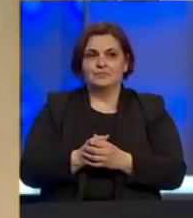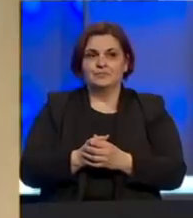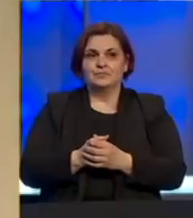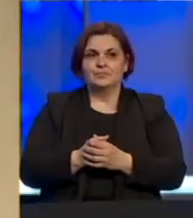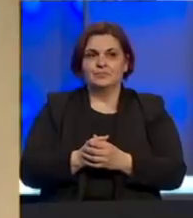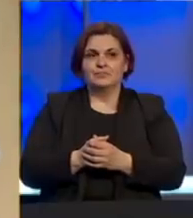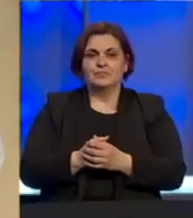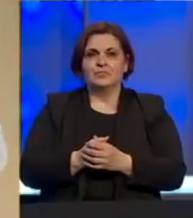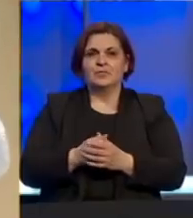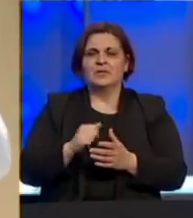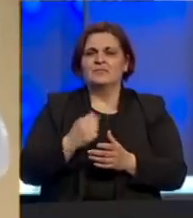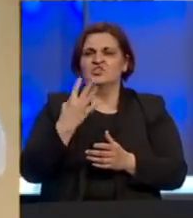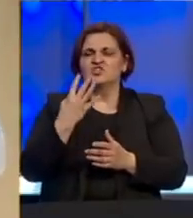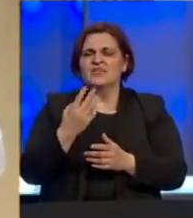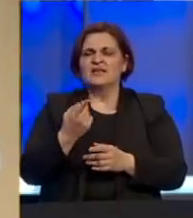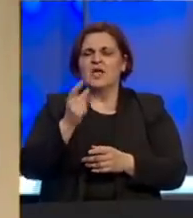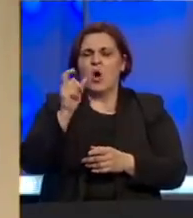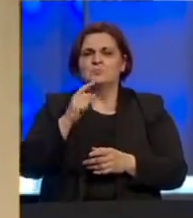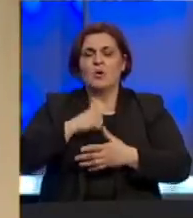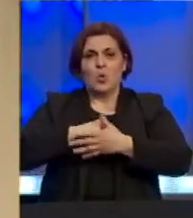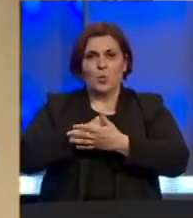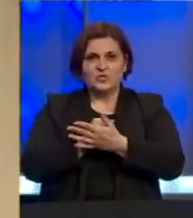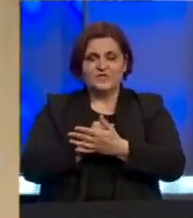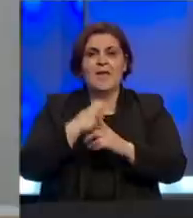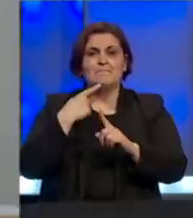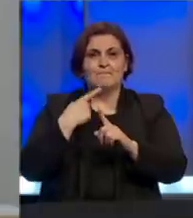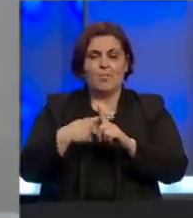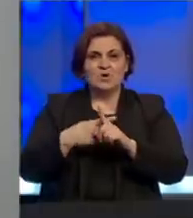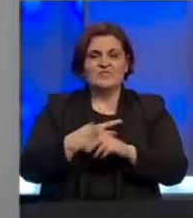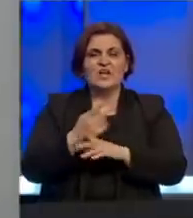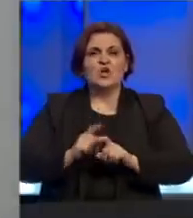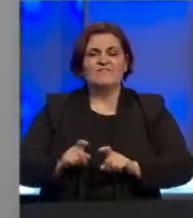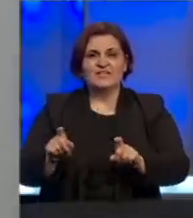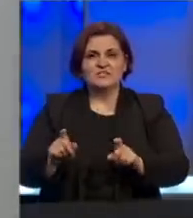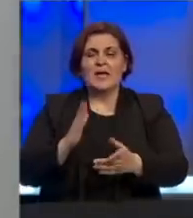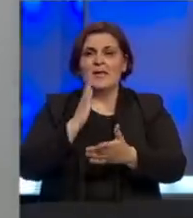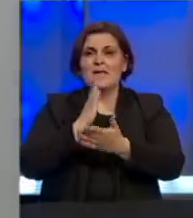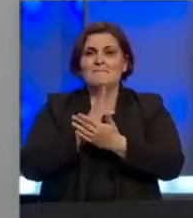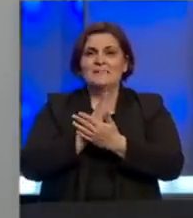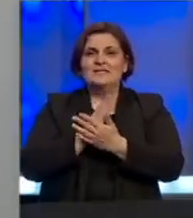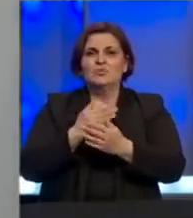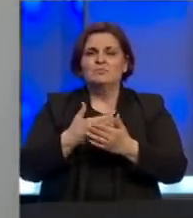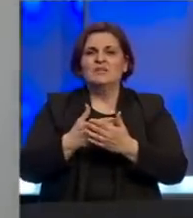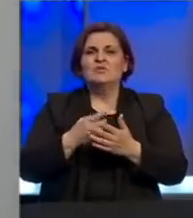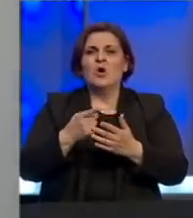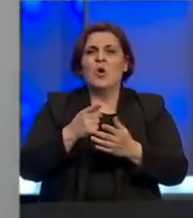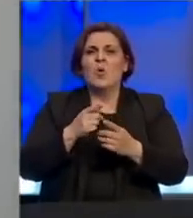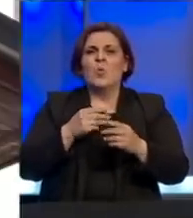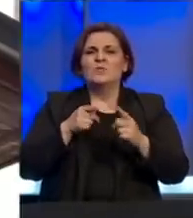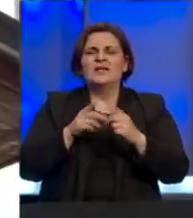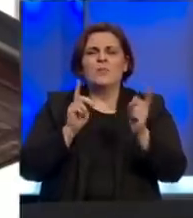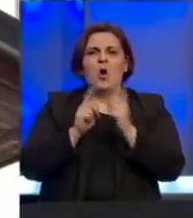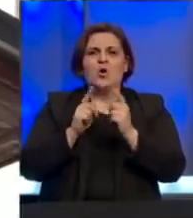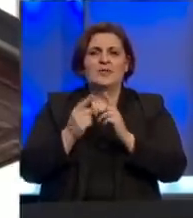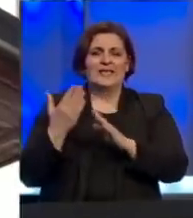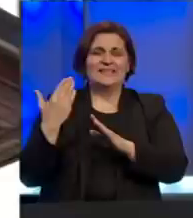I nove četiri osobe za koje je utvrđeno da su pozitivne na koronavirus bile su u bliskom odnosno obiteljskom kontaktu